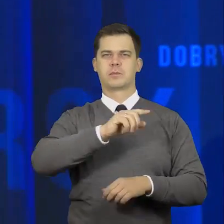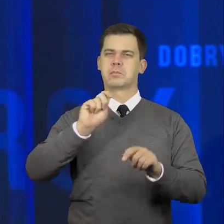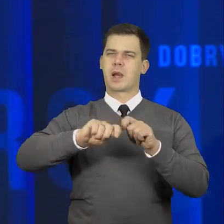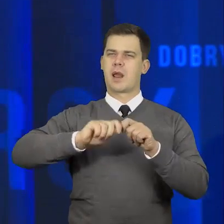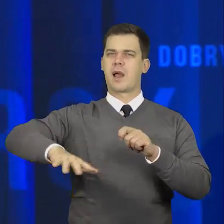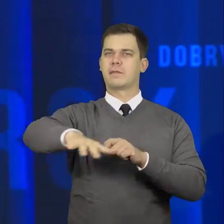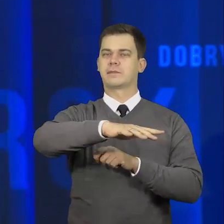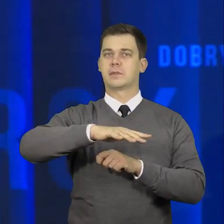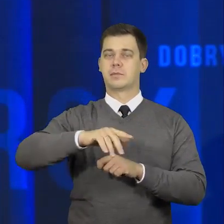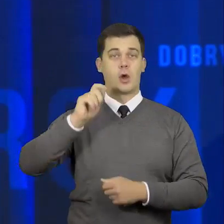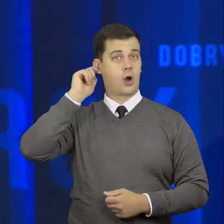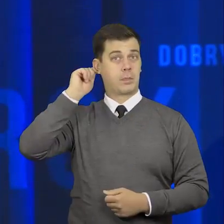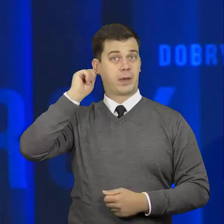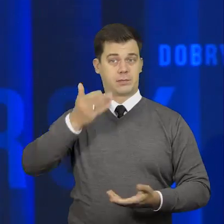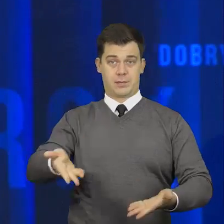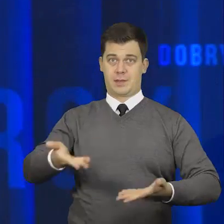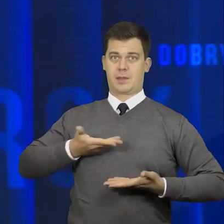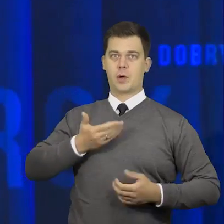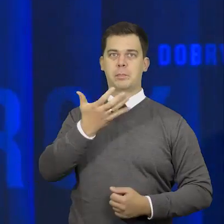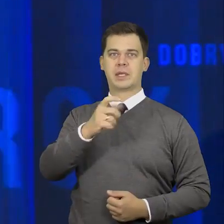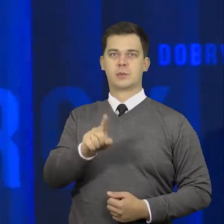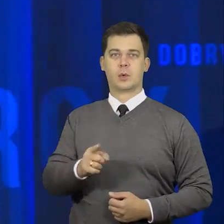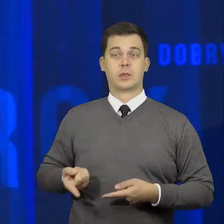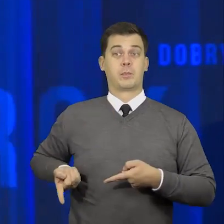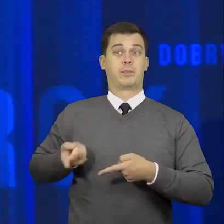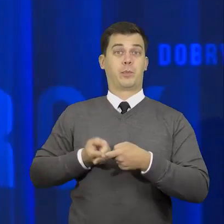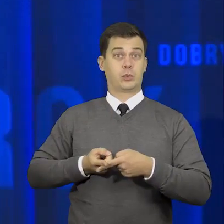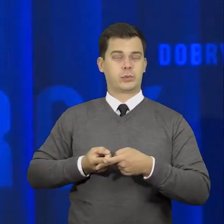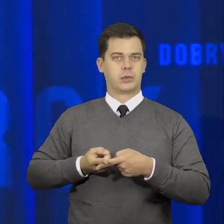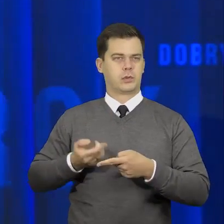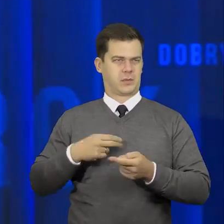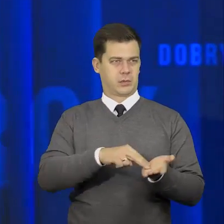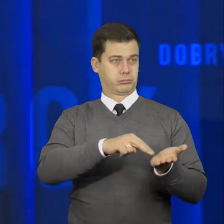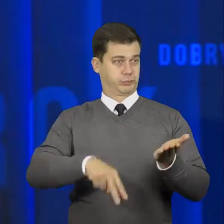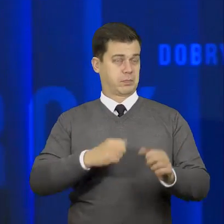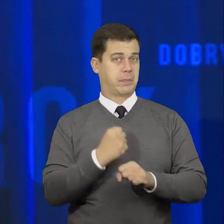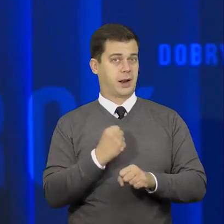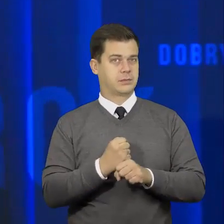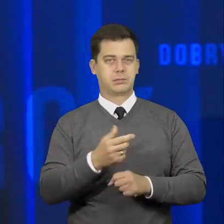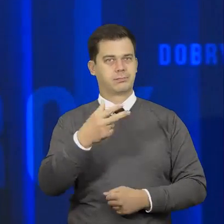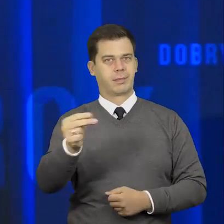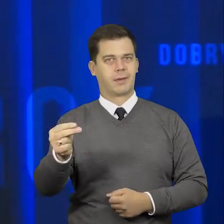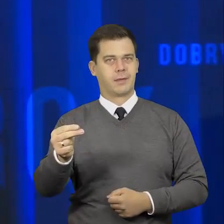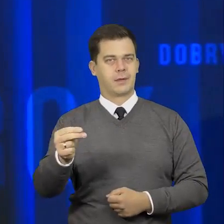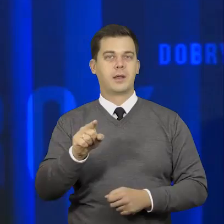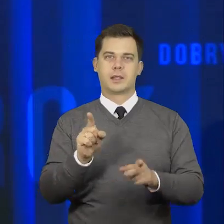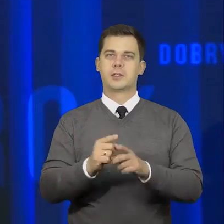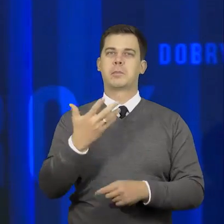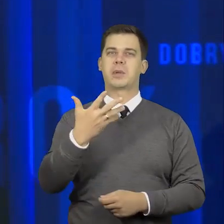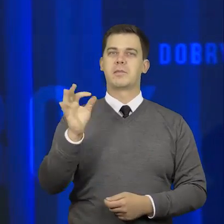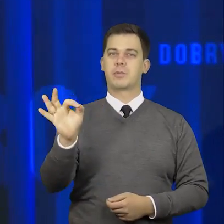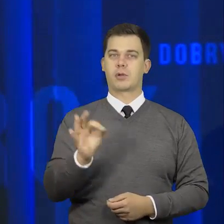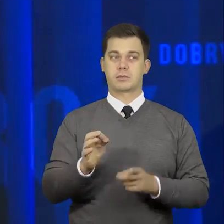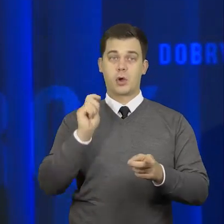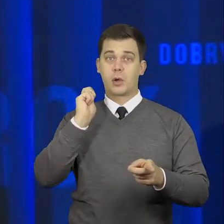z badań. Kobiety nie tylko nie zamierzają zrezygnować z pracy, ale co ważne, 5